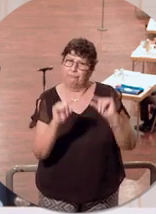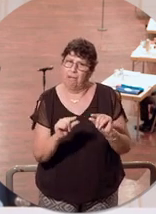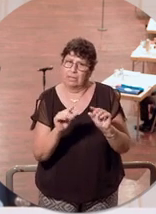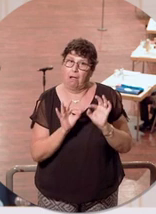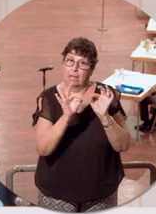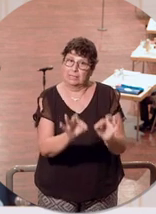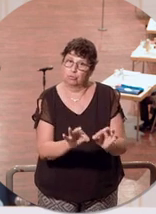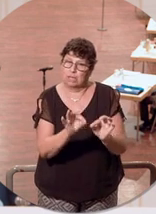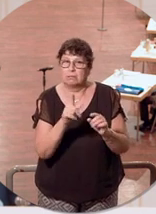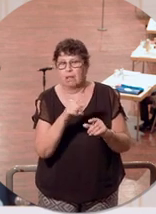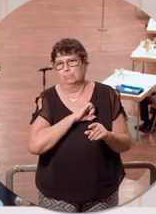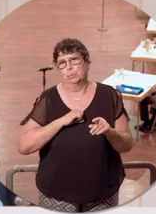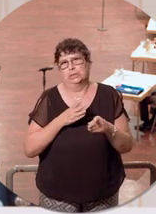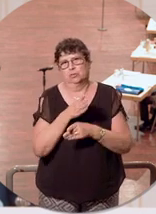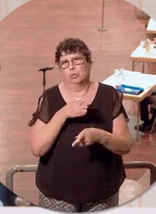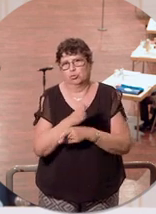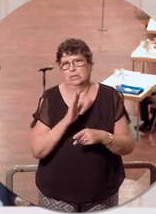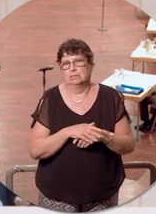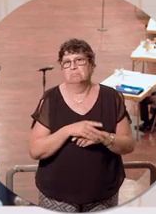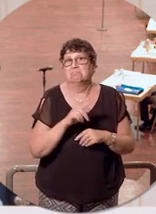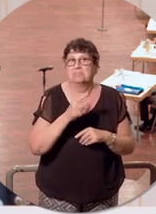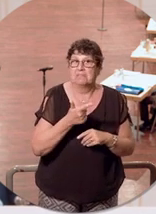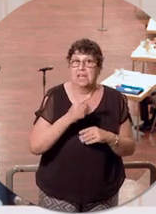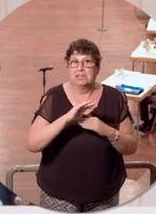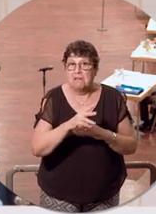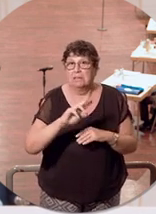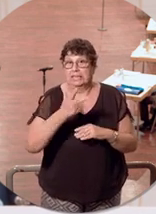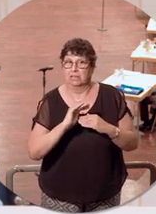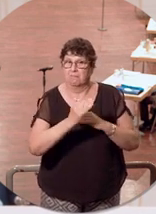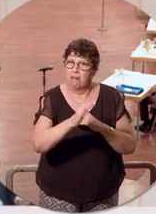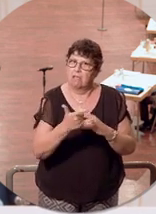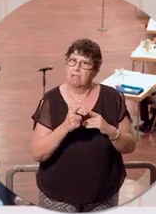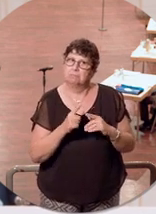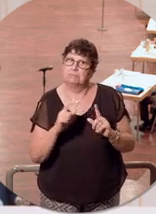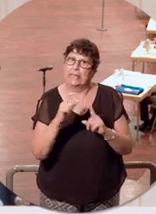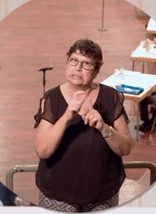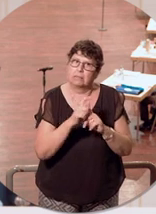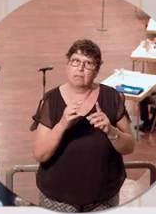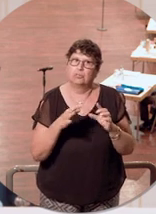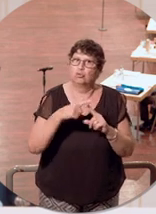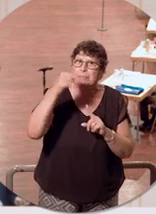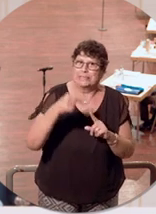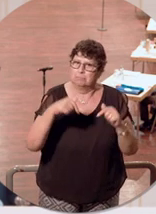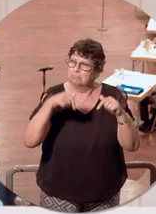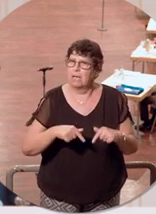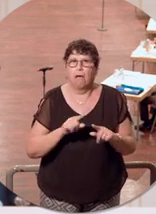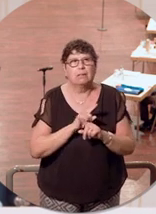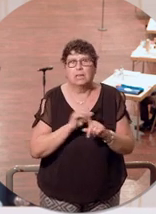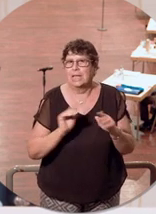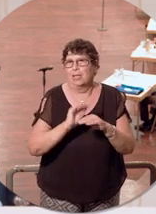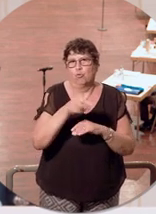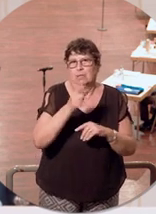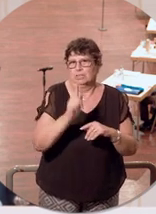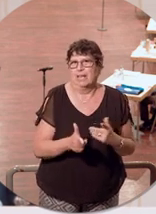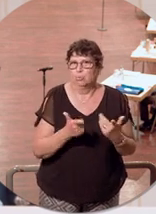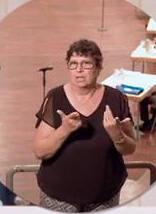als im Bundesschnitt. Sowohl während der zweiten als auch in der dritten Welle lagen die Inzidenzspitzen zu keinem Zeitpunkt im Saarland über 200. Und